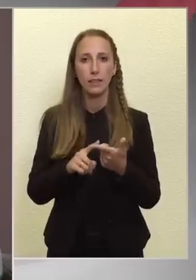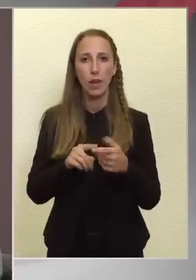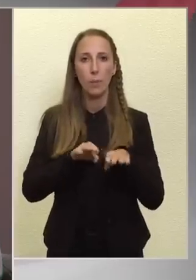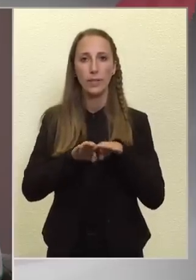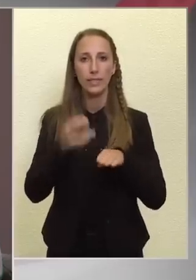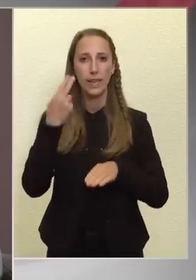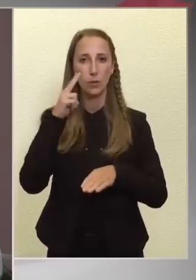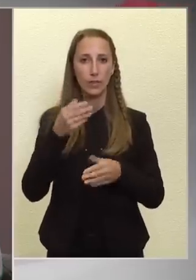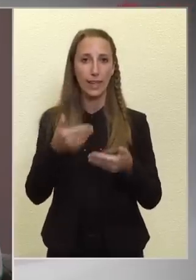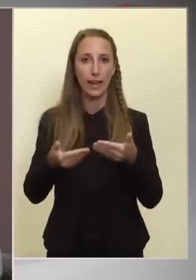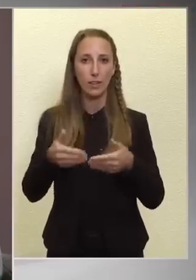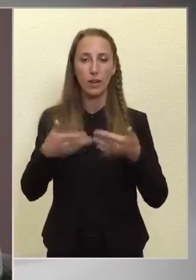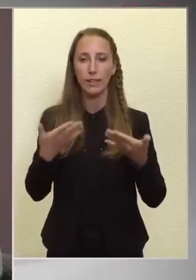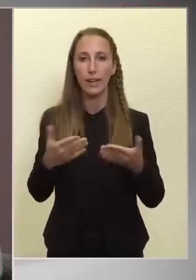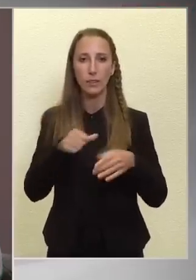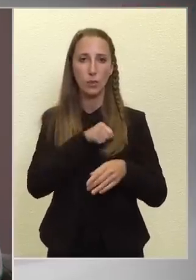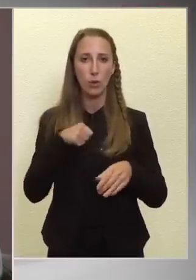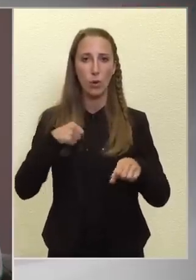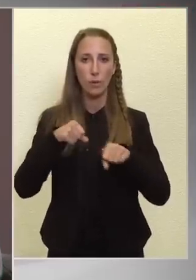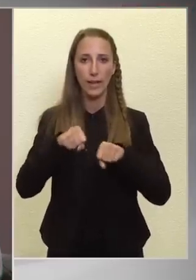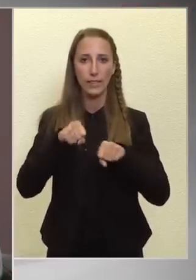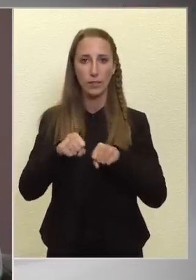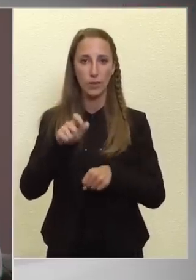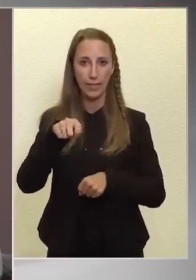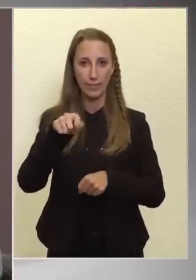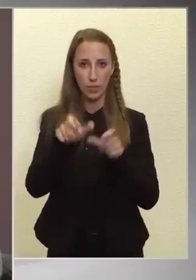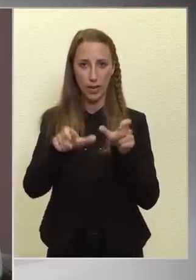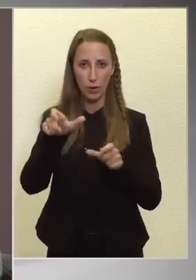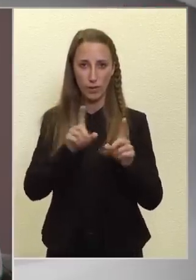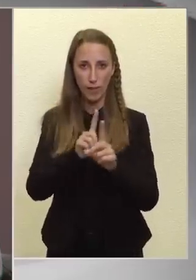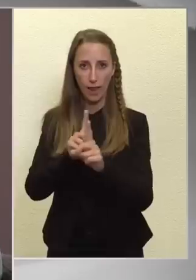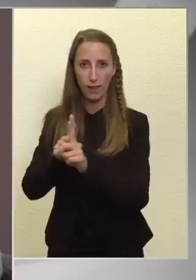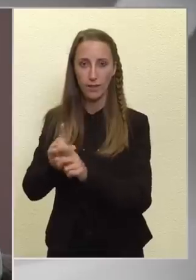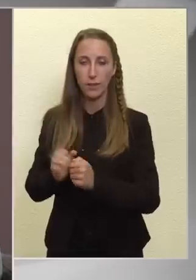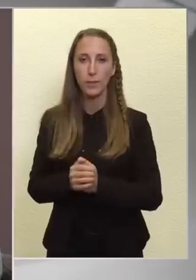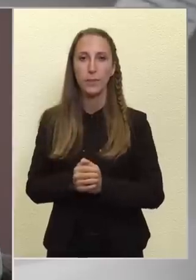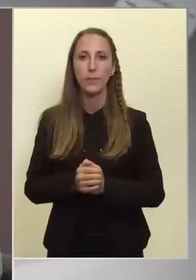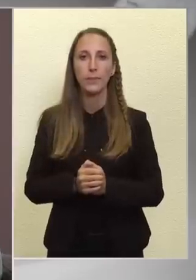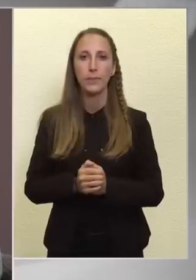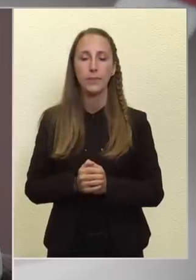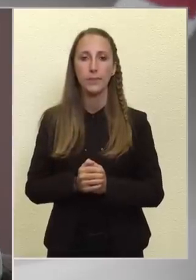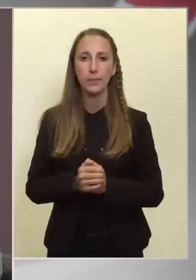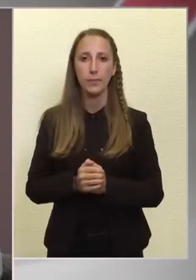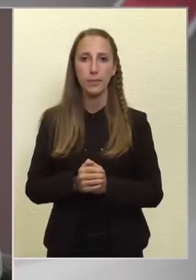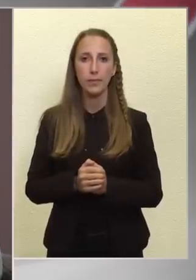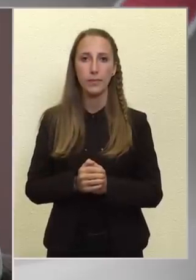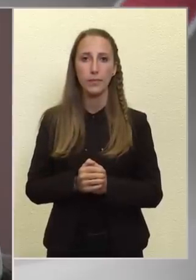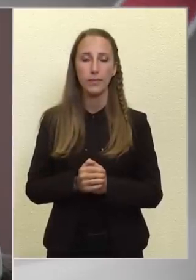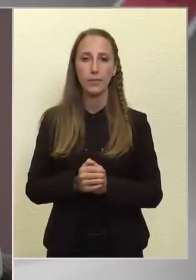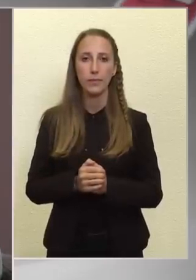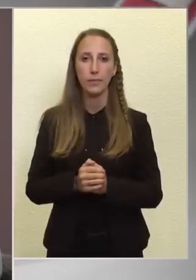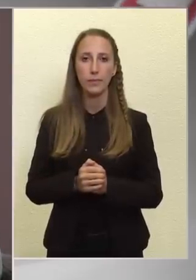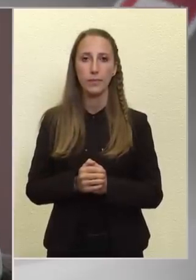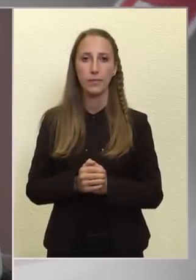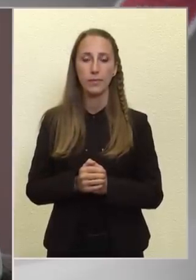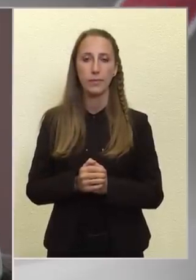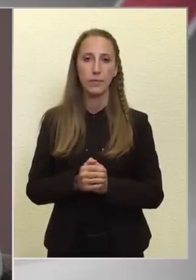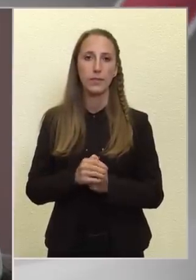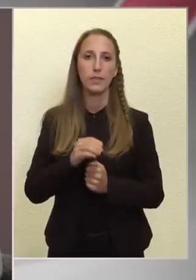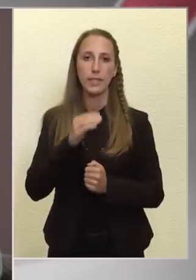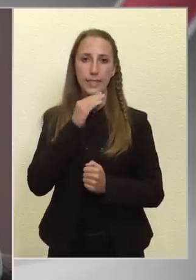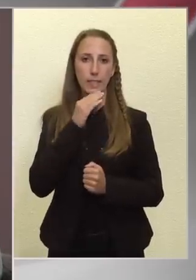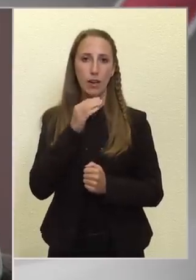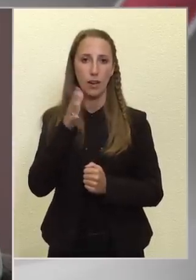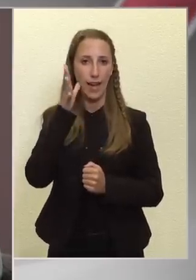úr tárgyalta az önkormányzatok képviselőivel, Szita Károlynak a nevét